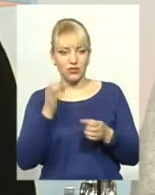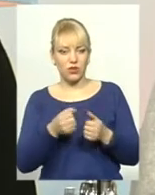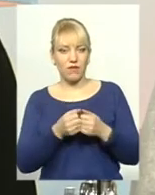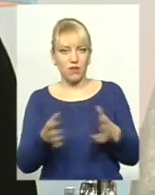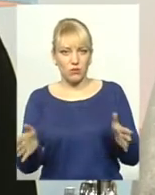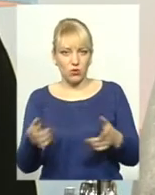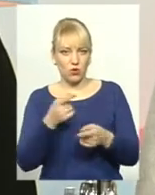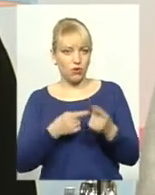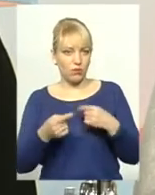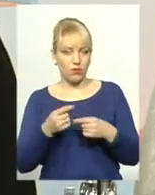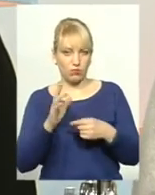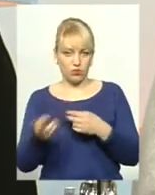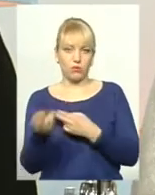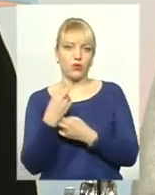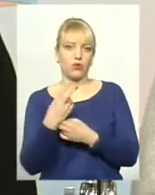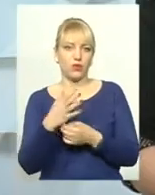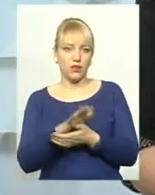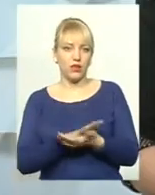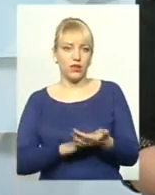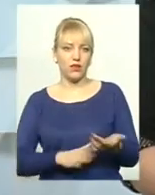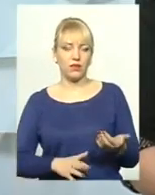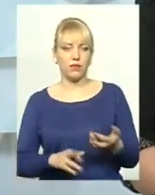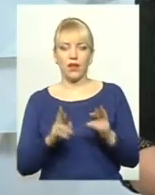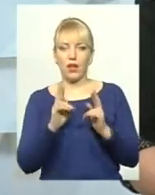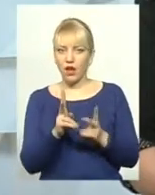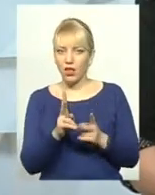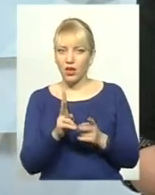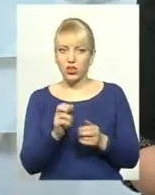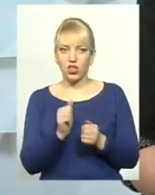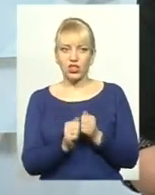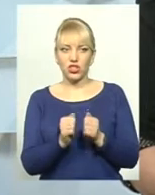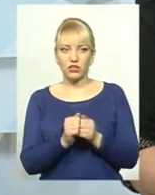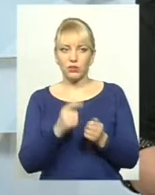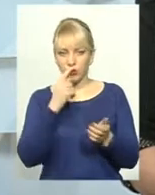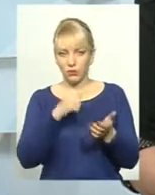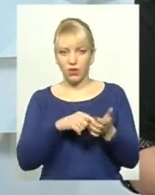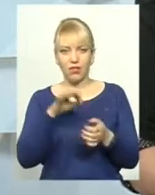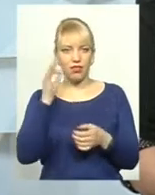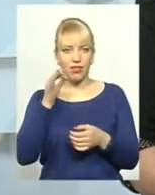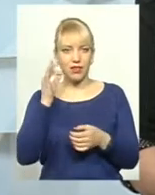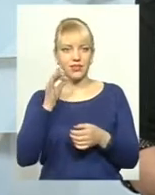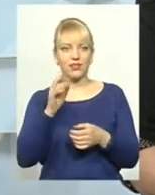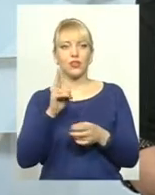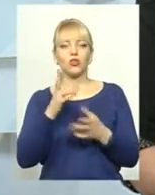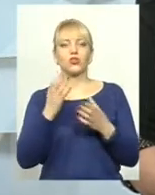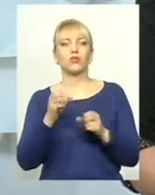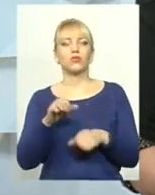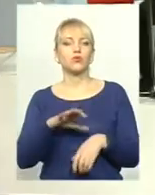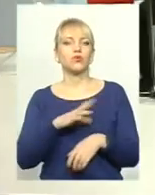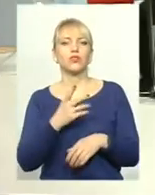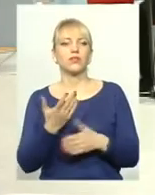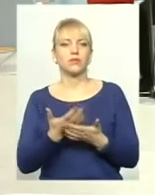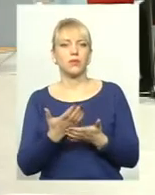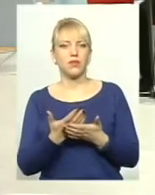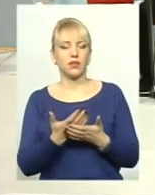сюди буде приходити. А як взагалі часто хтось потрапляє, лиси, хто ще може доповнювати?